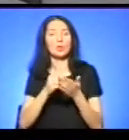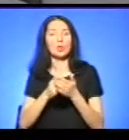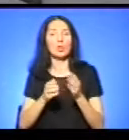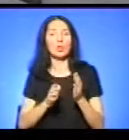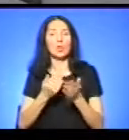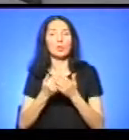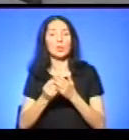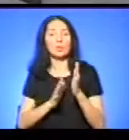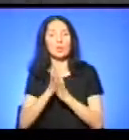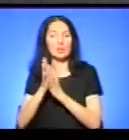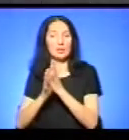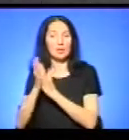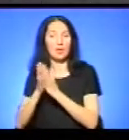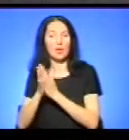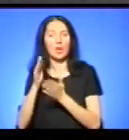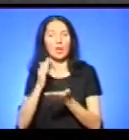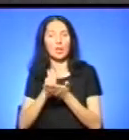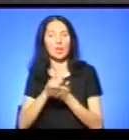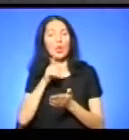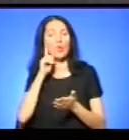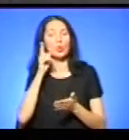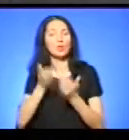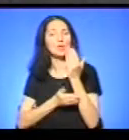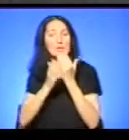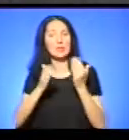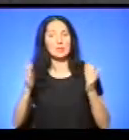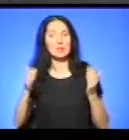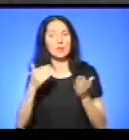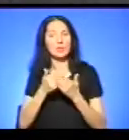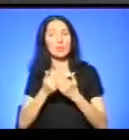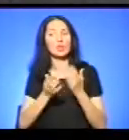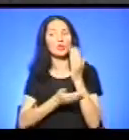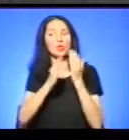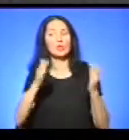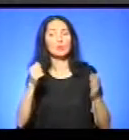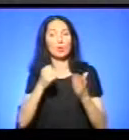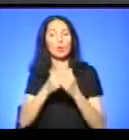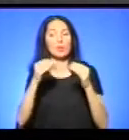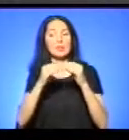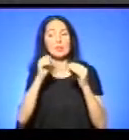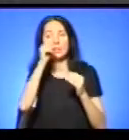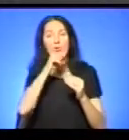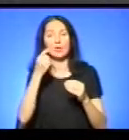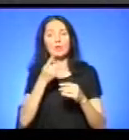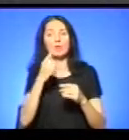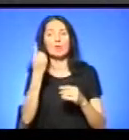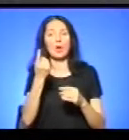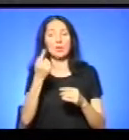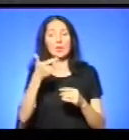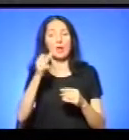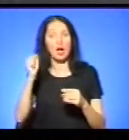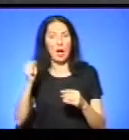молоді лісові насадження, то якщо їм до 10 років, то збитки за один дар пошкоджених таких